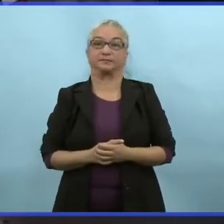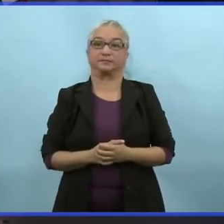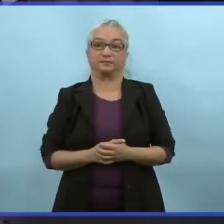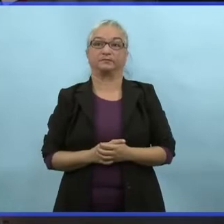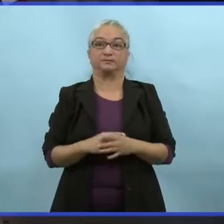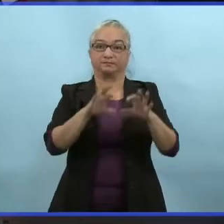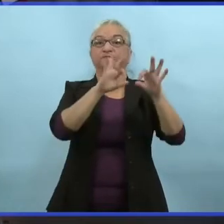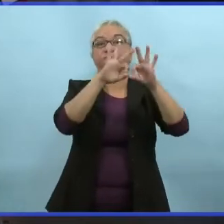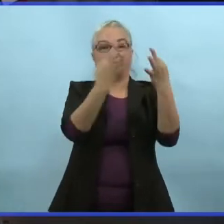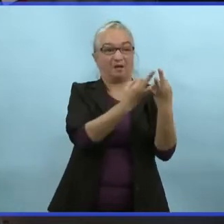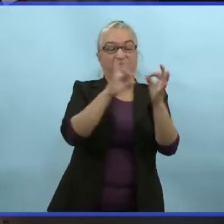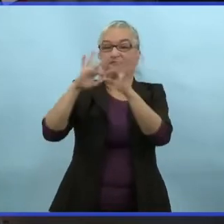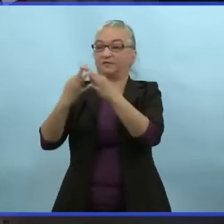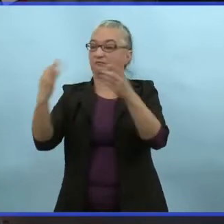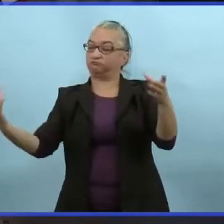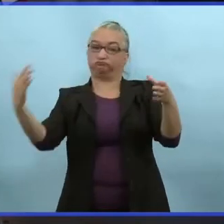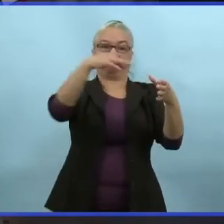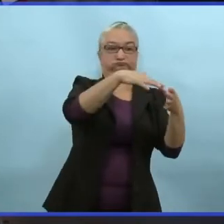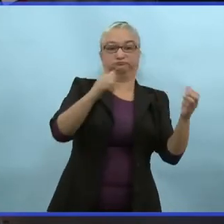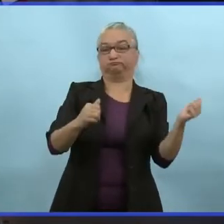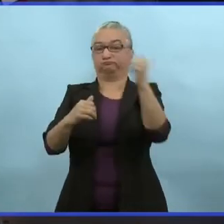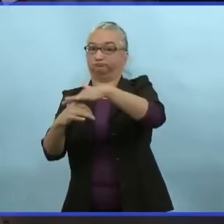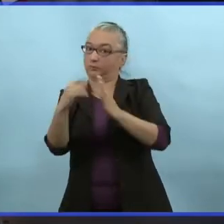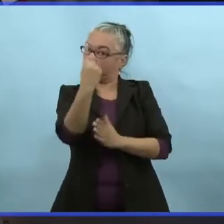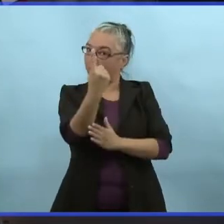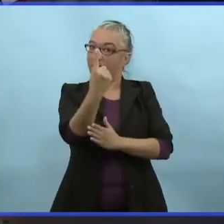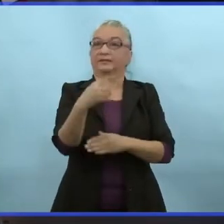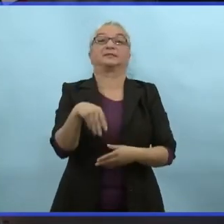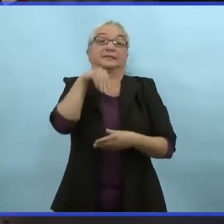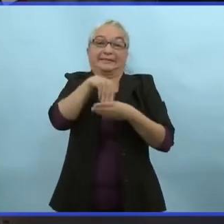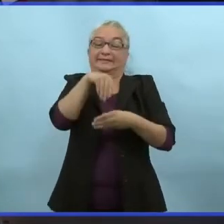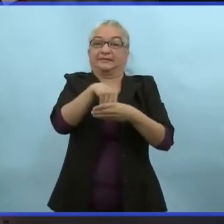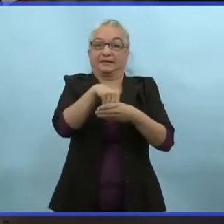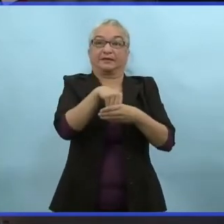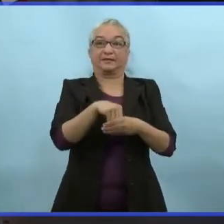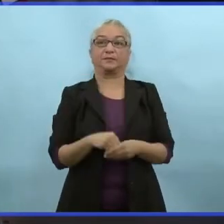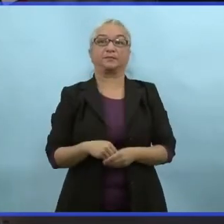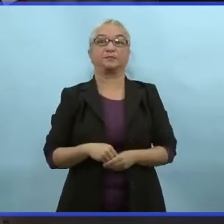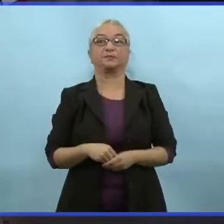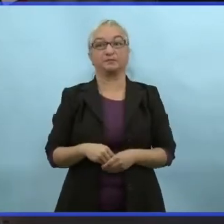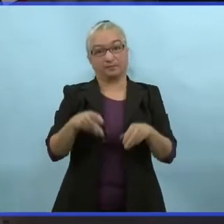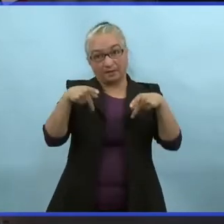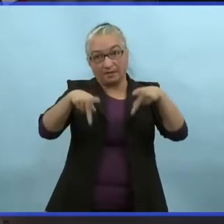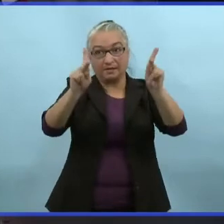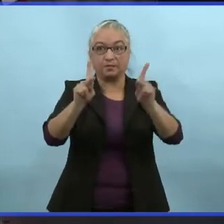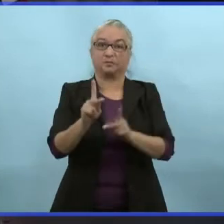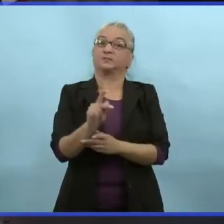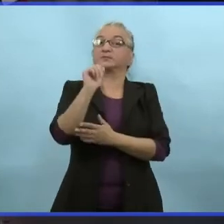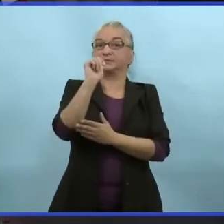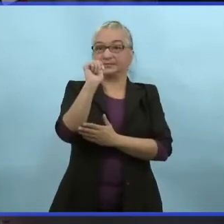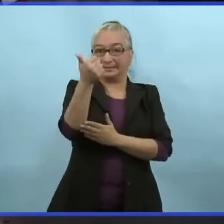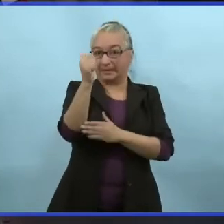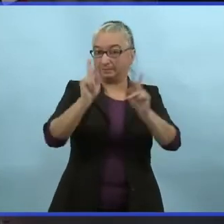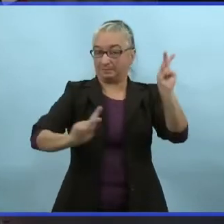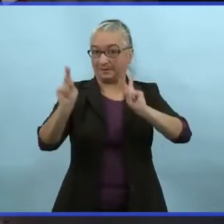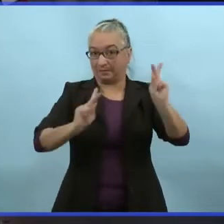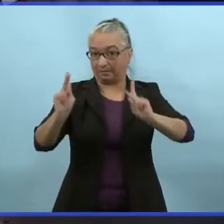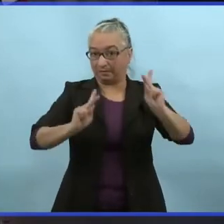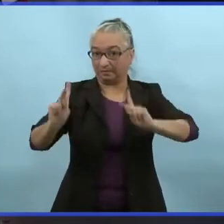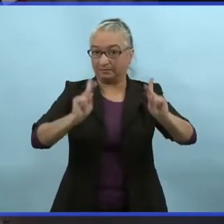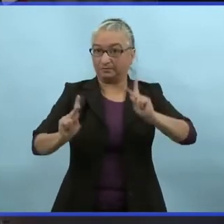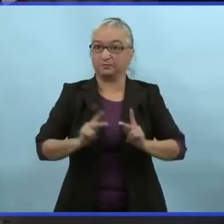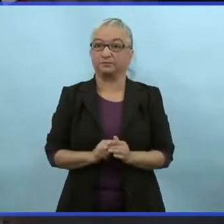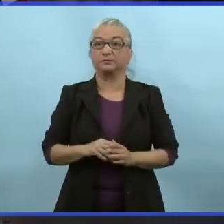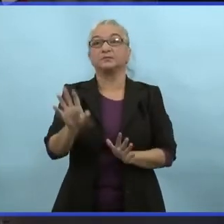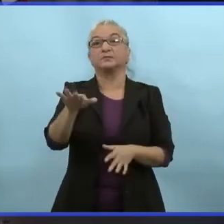cette résidence. Les rassemblements en extérieur privé sont limités à 10 invités quand une personne non